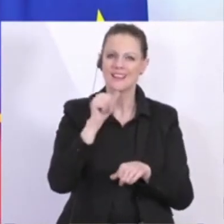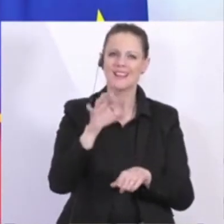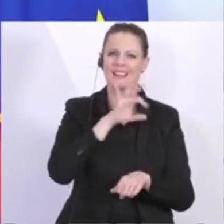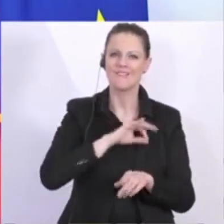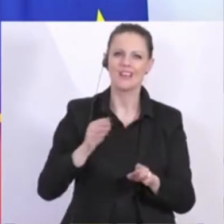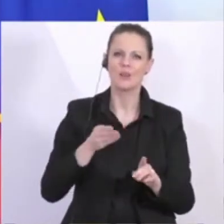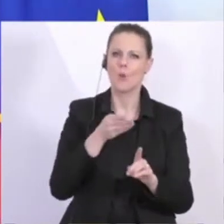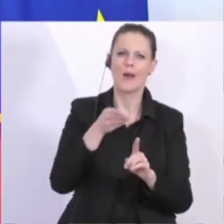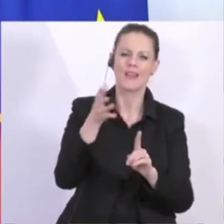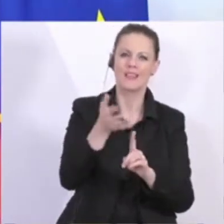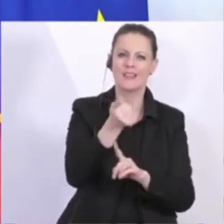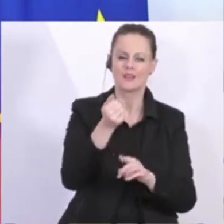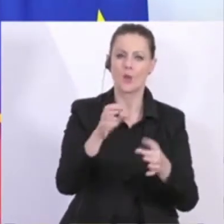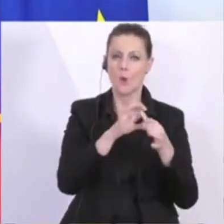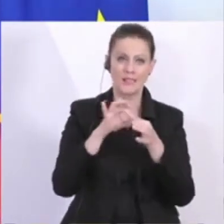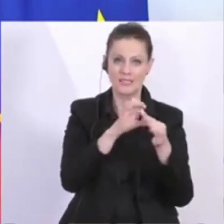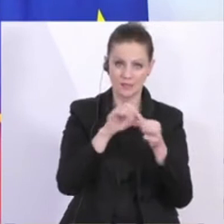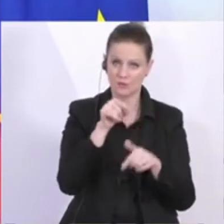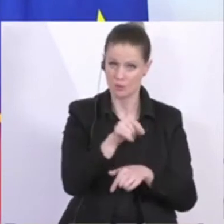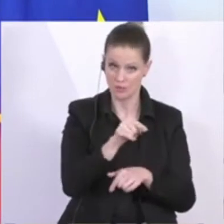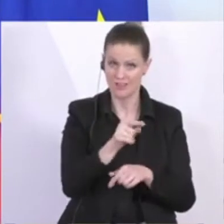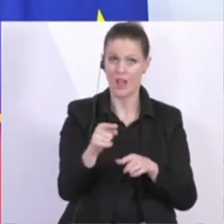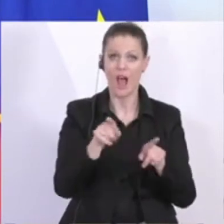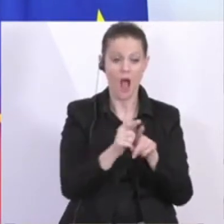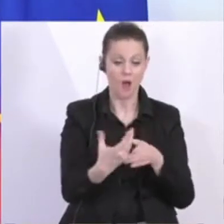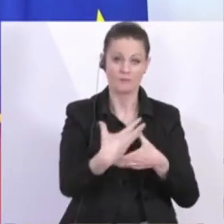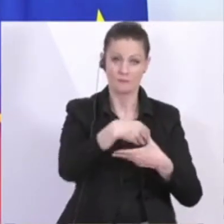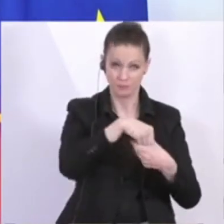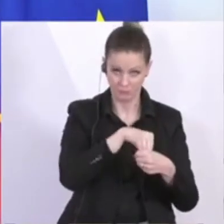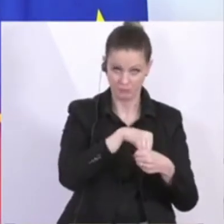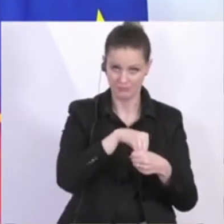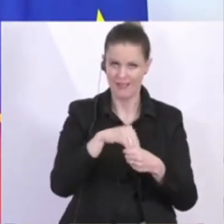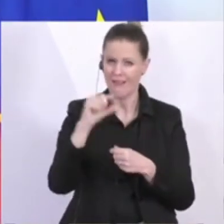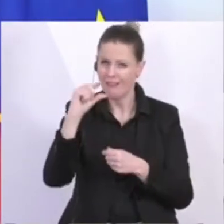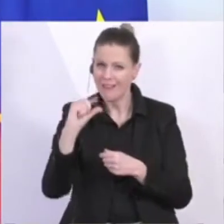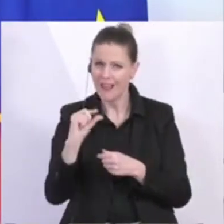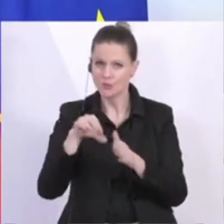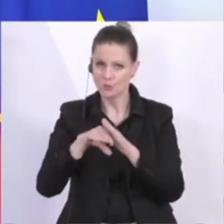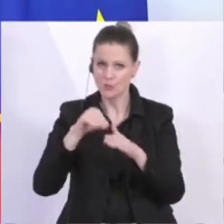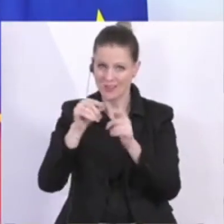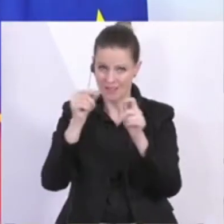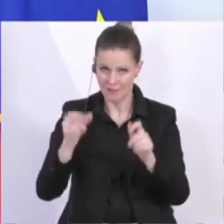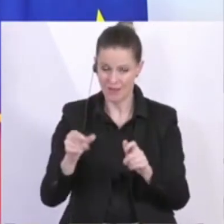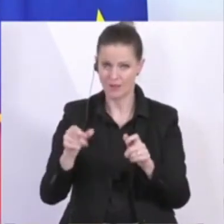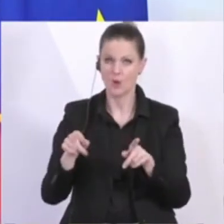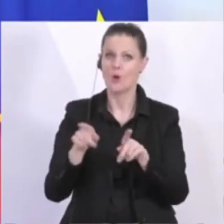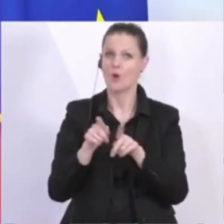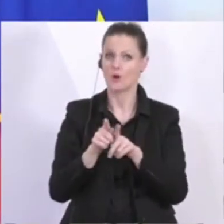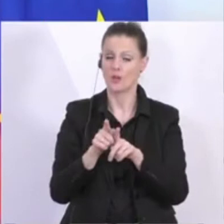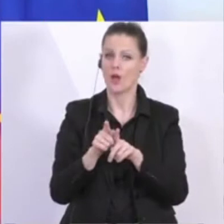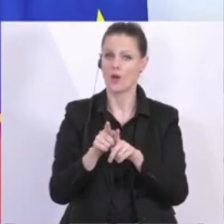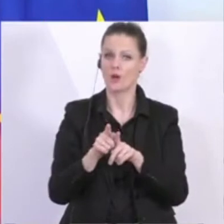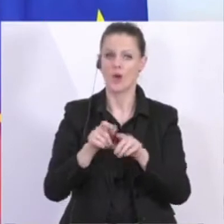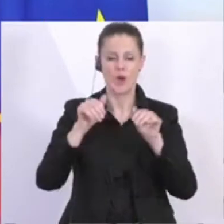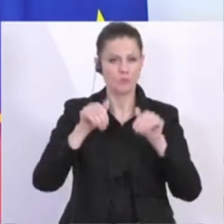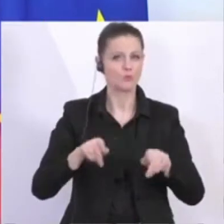Organisationen werden dort erfasst. Die Kleinstunternehmen, und ich bin aufgefordert